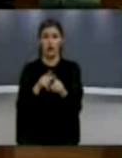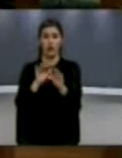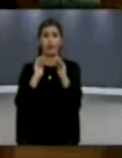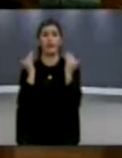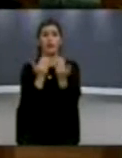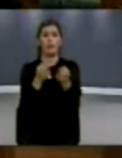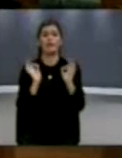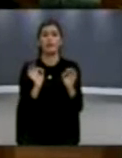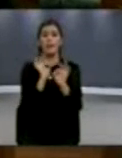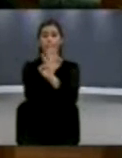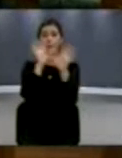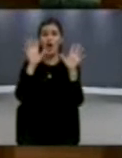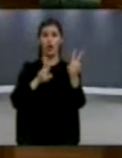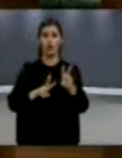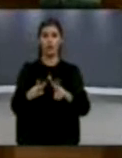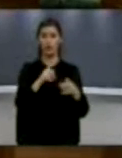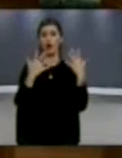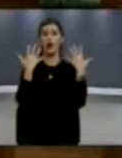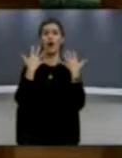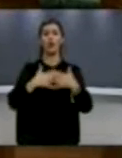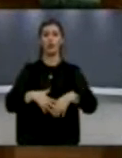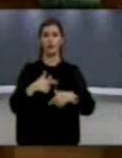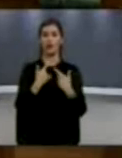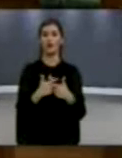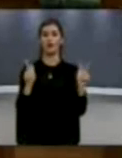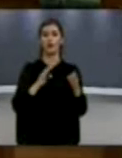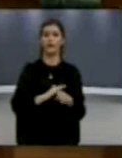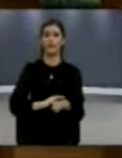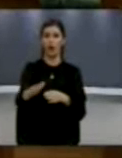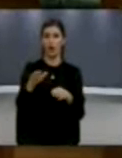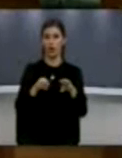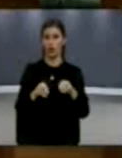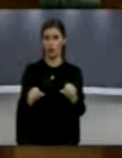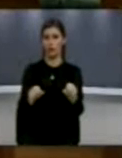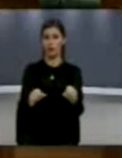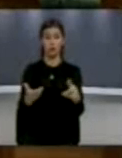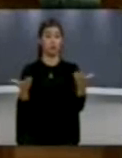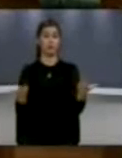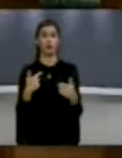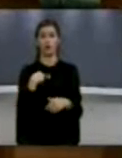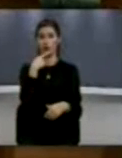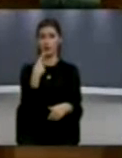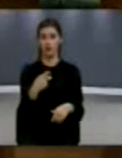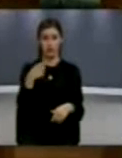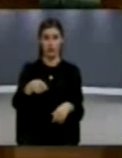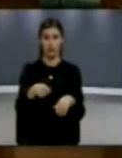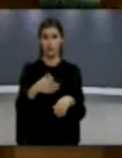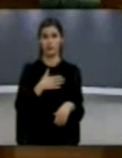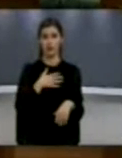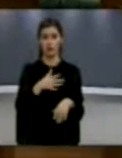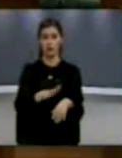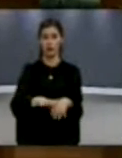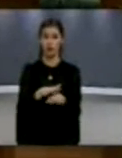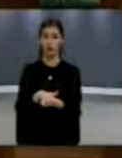pa gjykim fare të lëshoj pen kërësitë Kosovës. Prandaj, kuvendit ton, i nevojiten proses